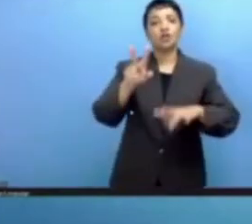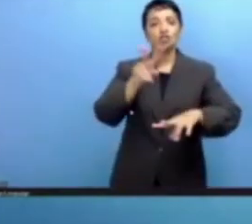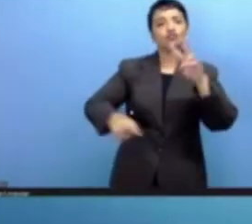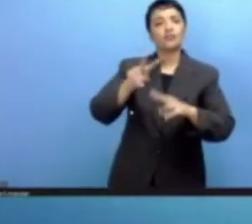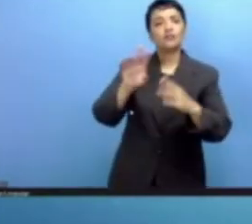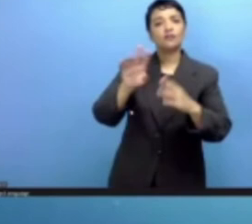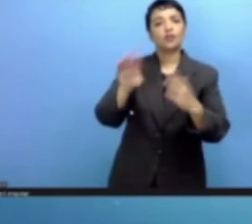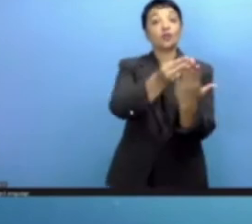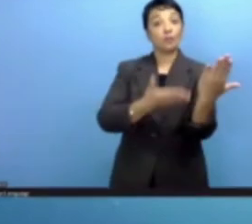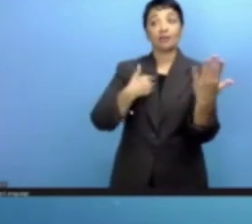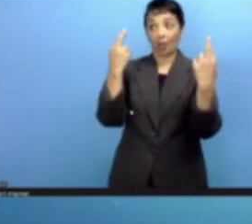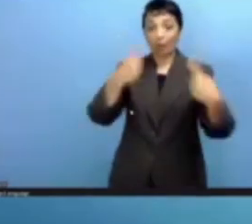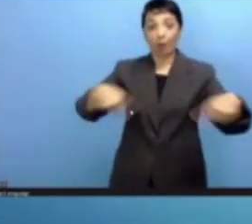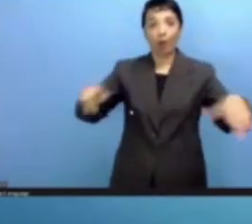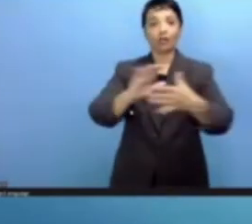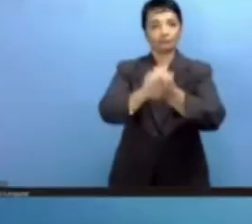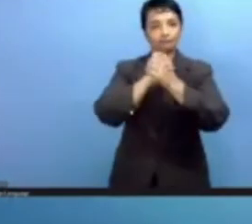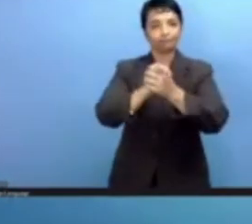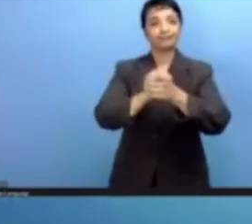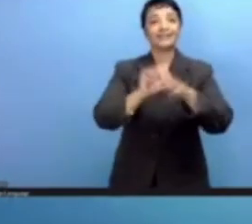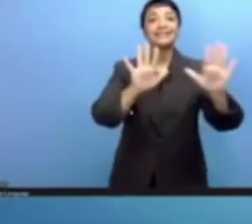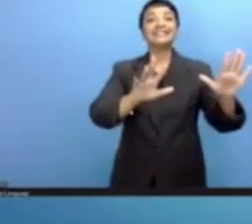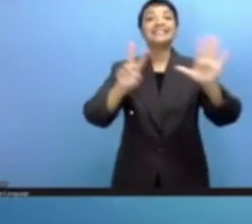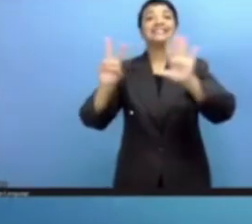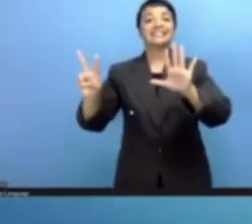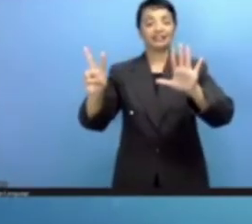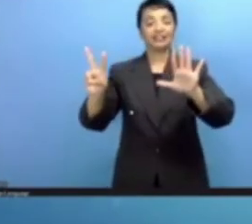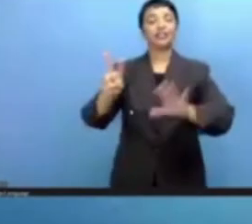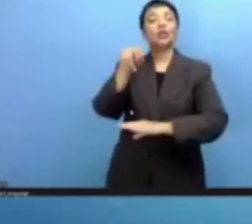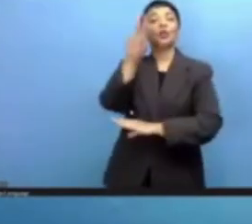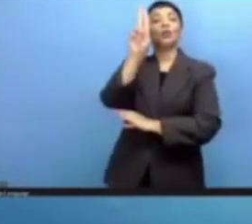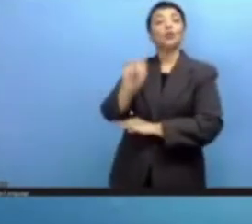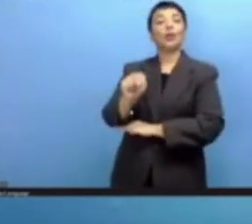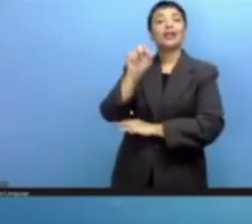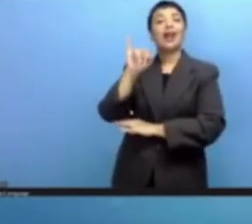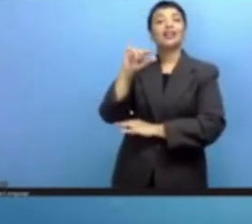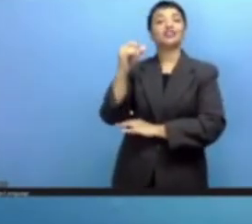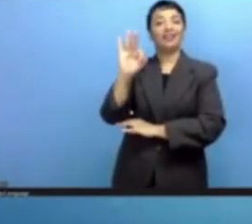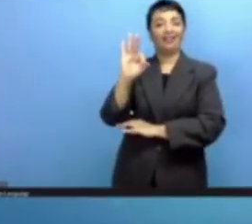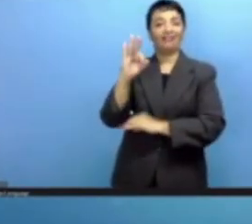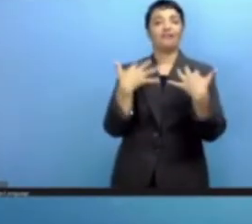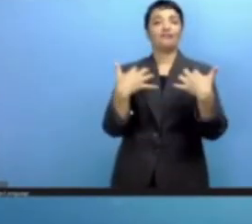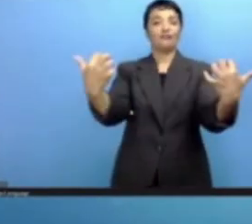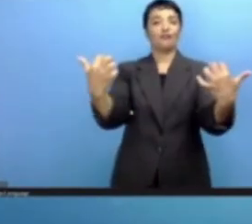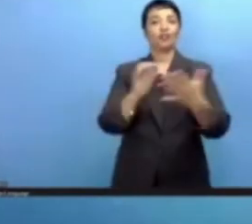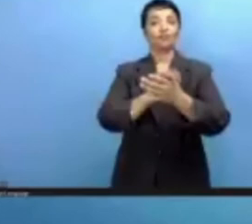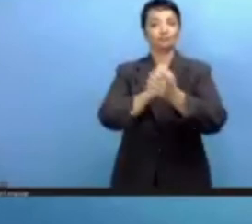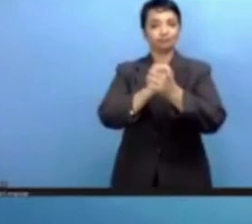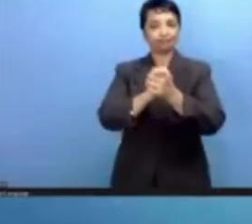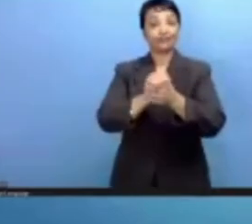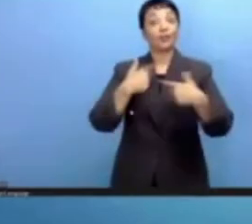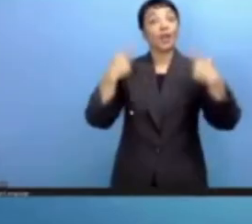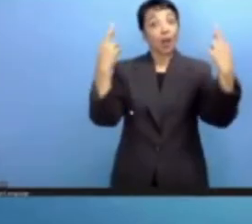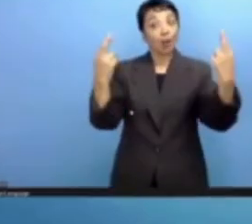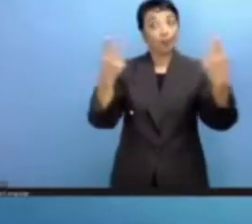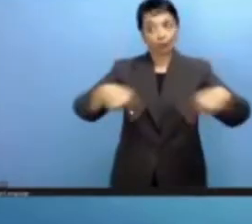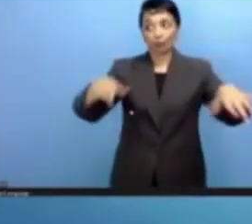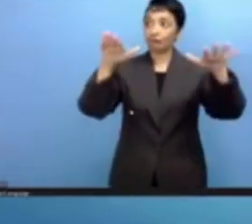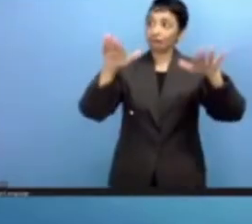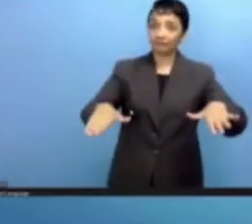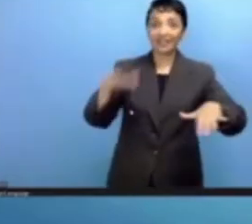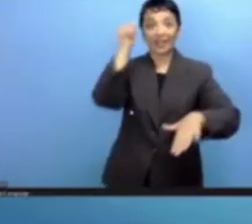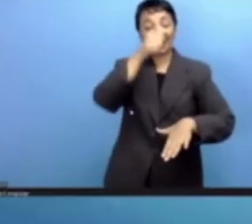هذا المنتدى وأتمنى لكم نسخة ناجحة لمنتدى حكمة الإنترنت